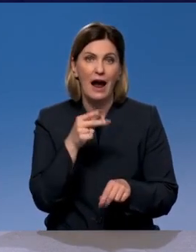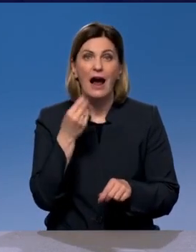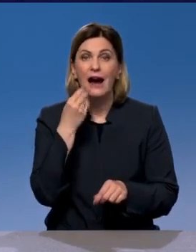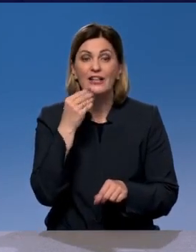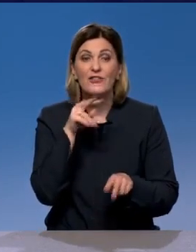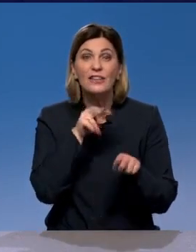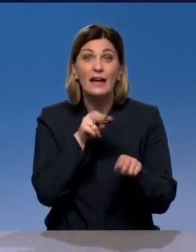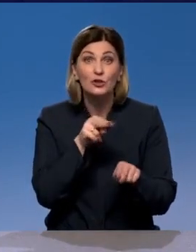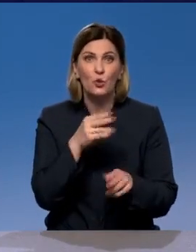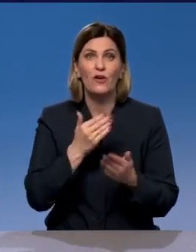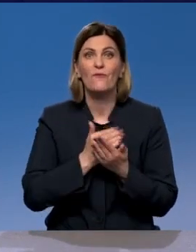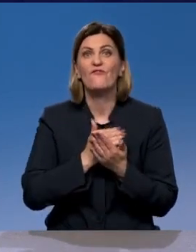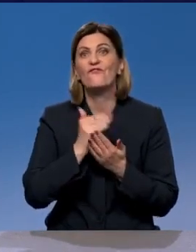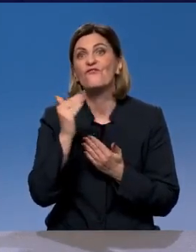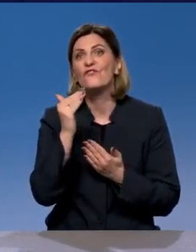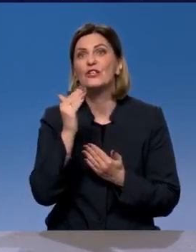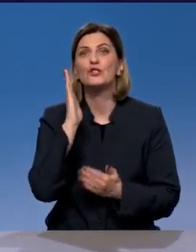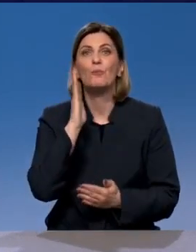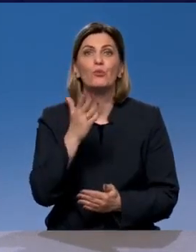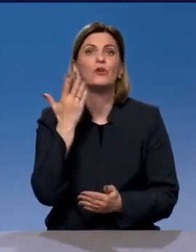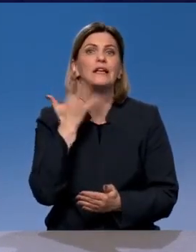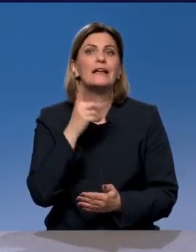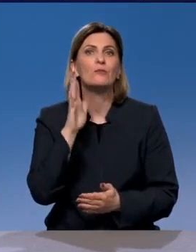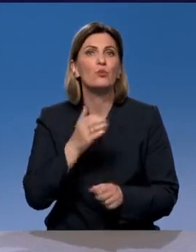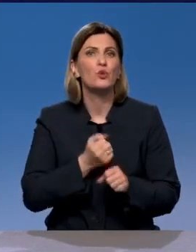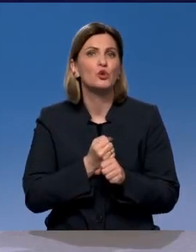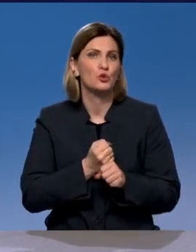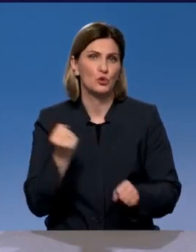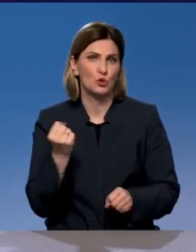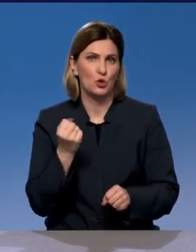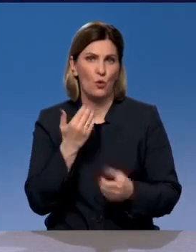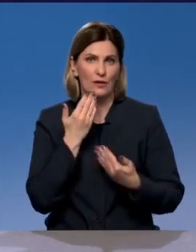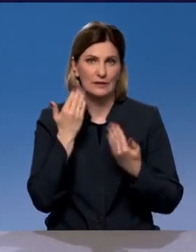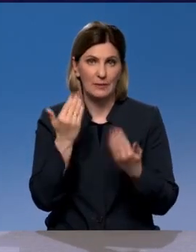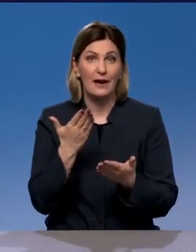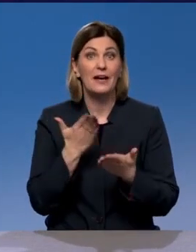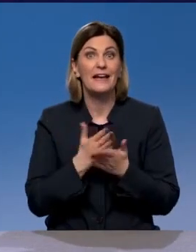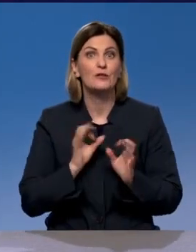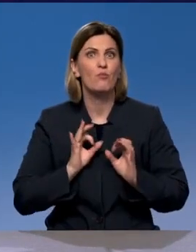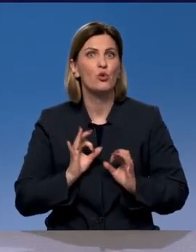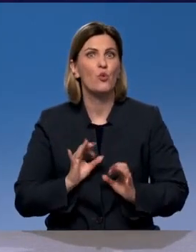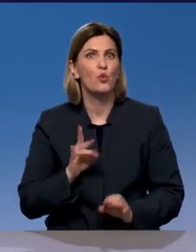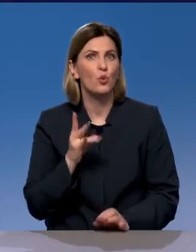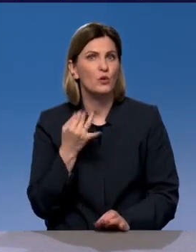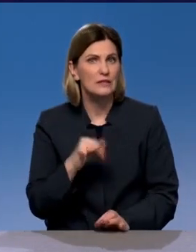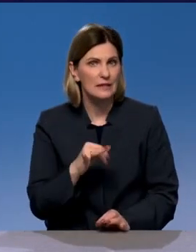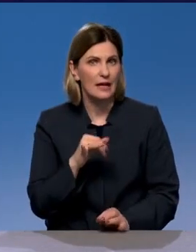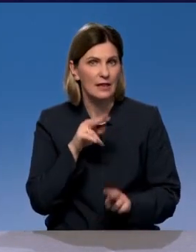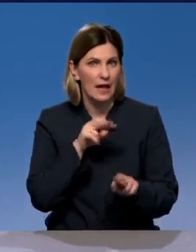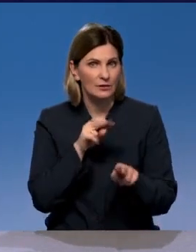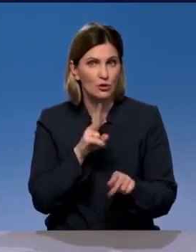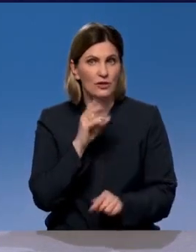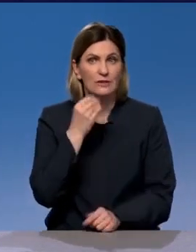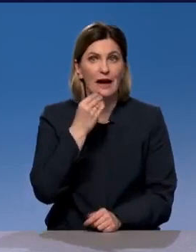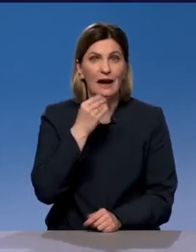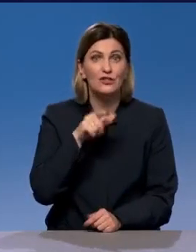если за него будут очень жестко спрашивать. Еще у нас прокурорский надзор существует, который может надзирать не только за качеством дорог, но и за